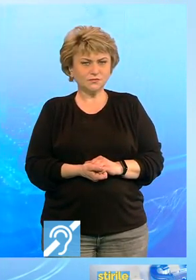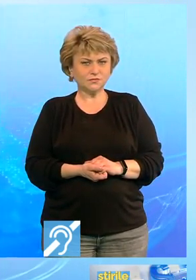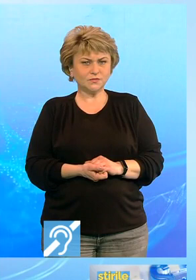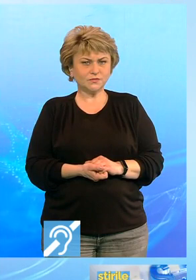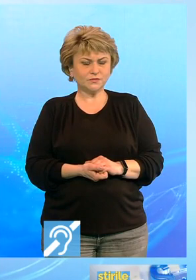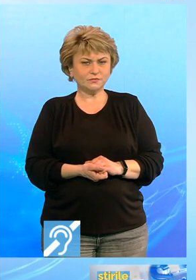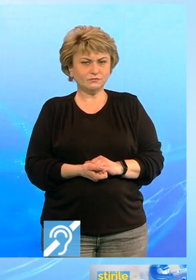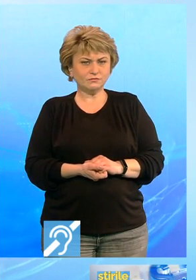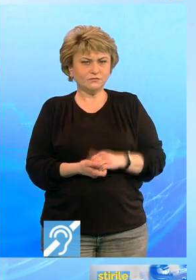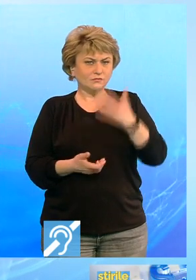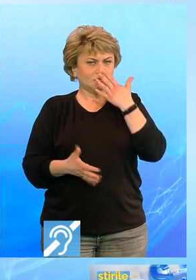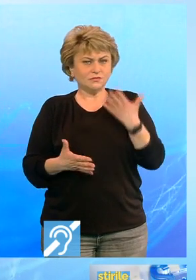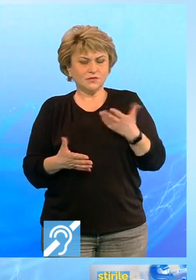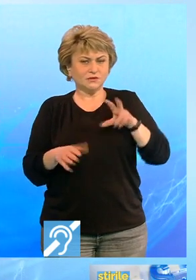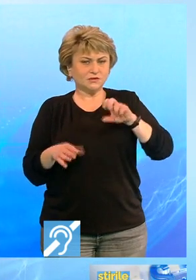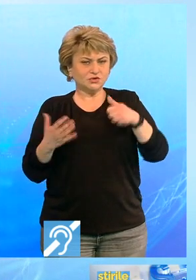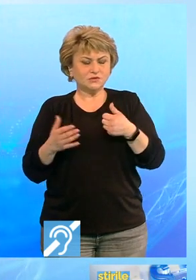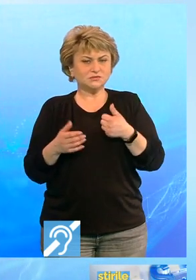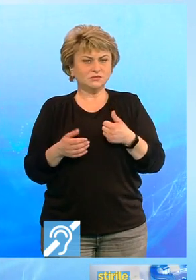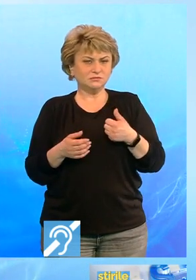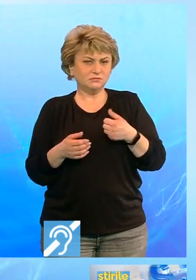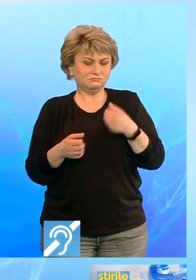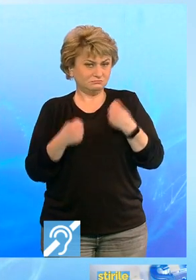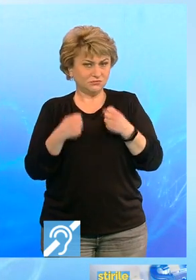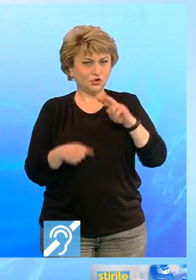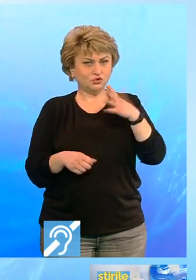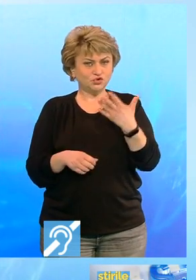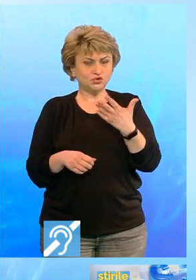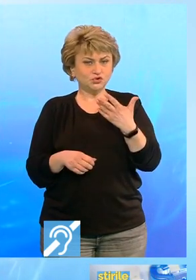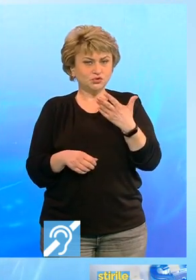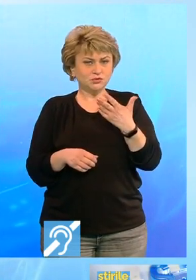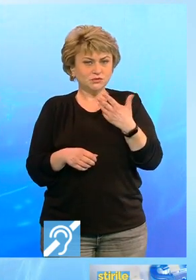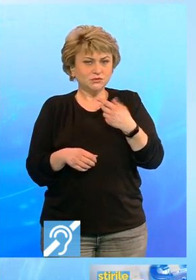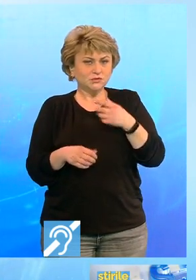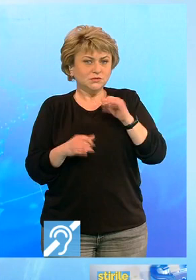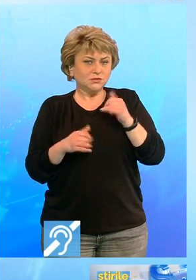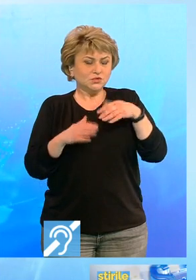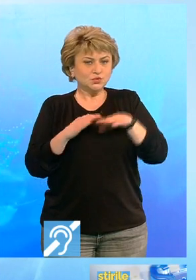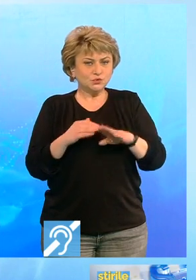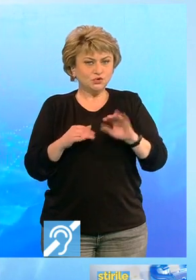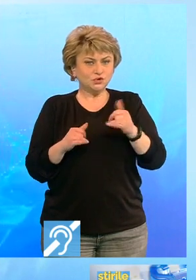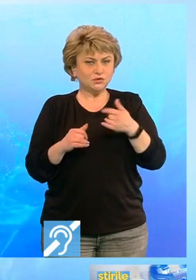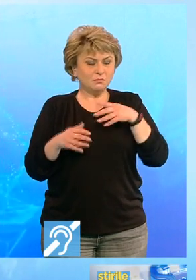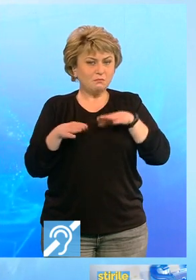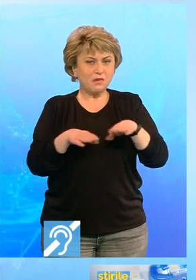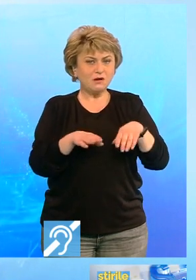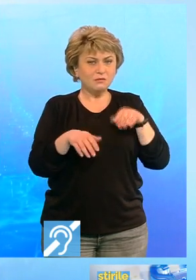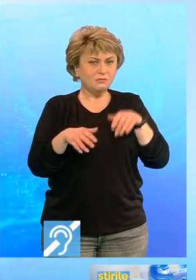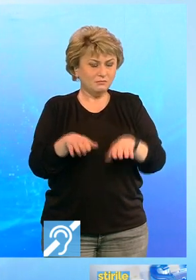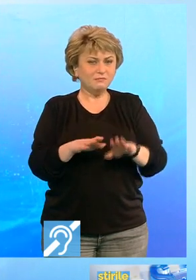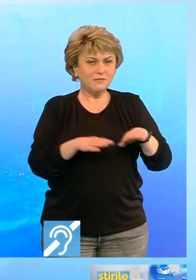Avem 36 de autoturisme, 25 în subsol și în parcare și